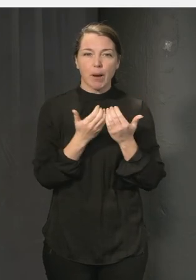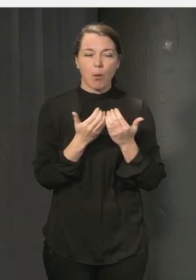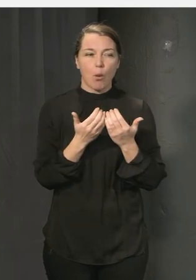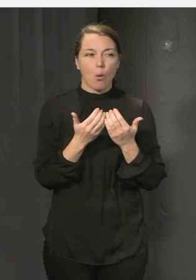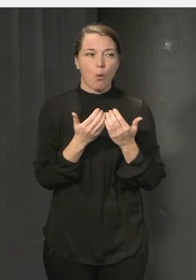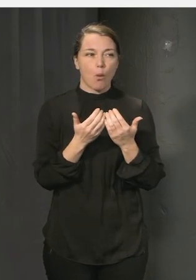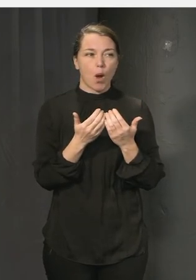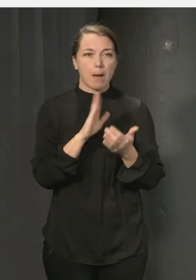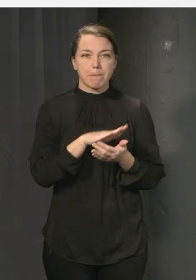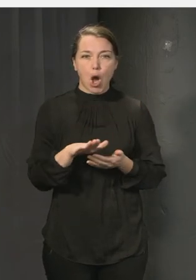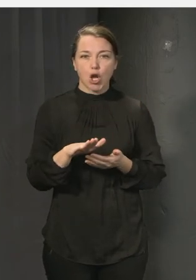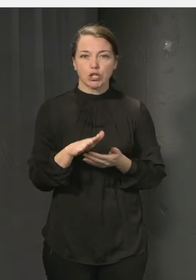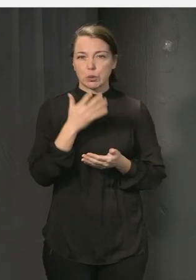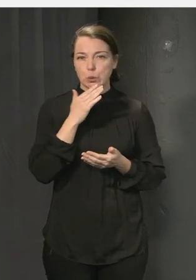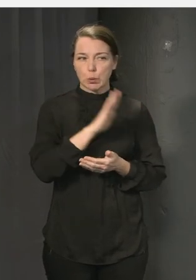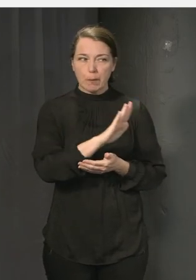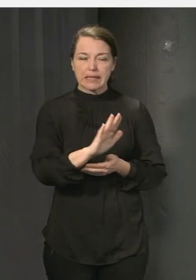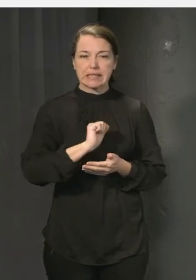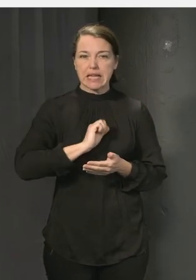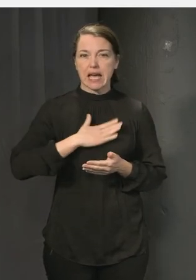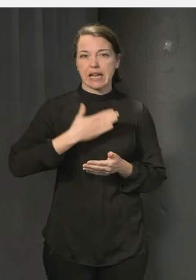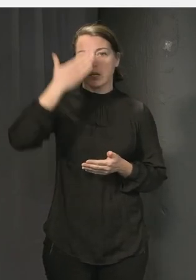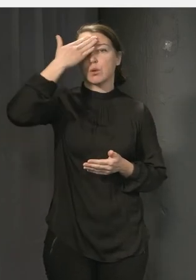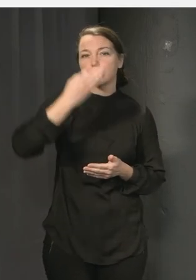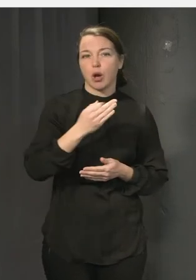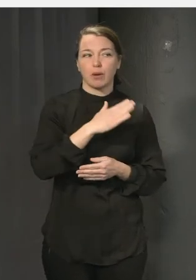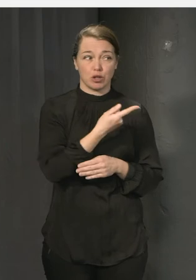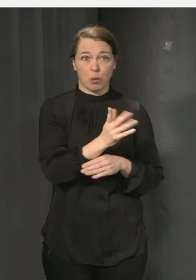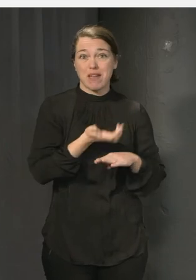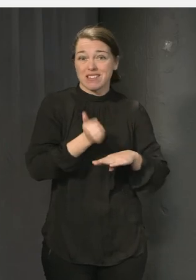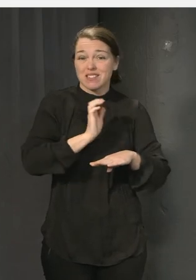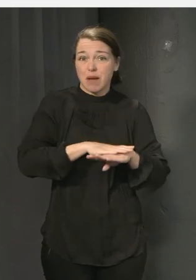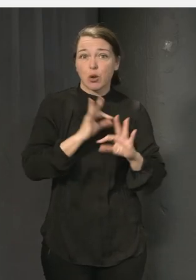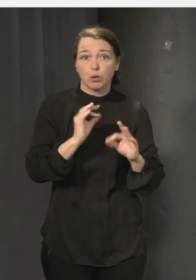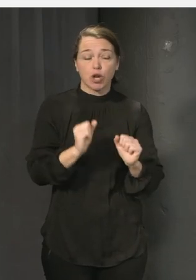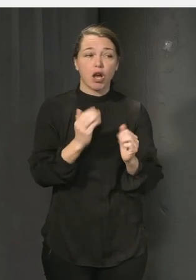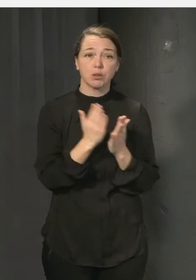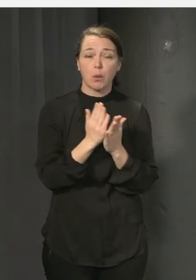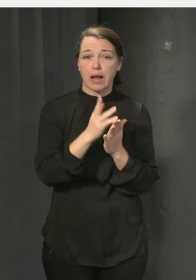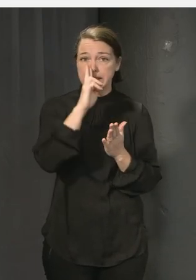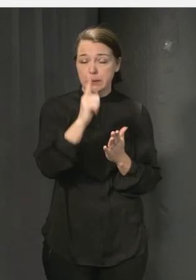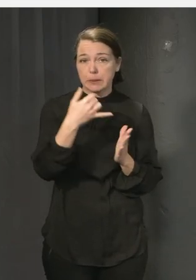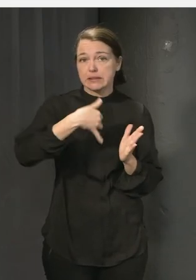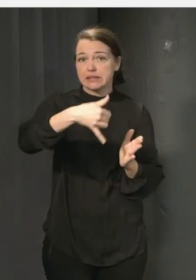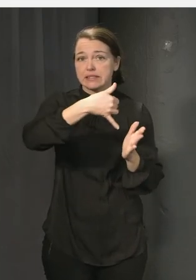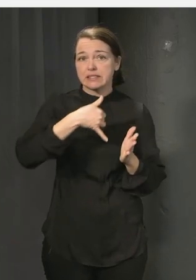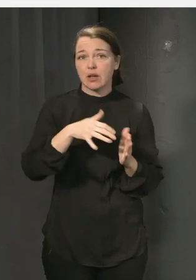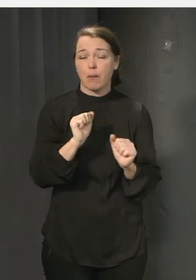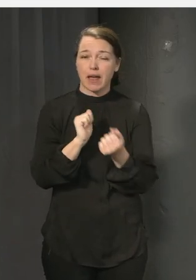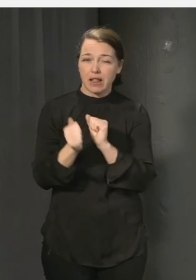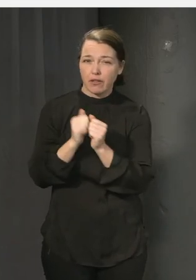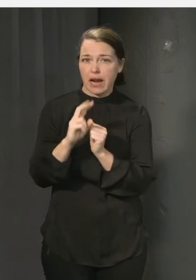barn och ungas expertis i utformningen av en ny skola till exempel eller ombyggnad